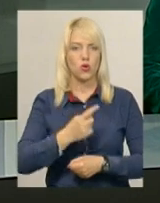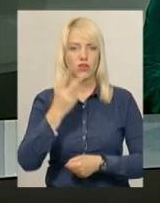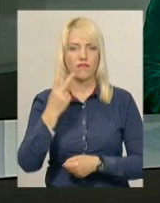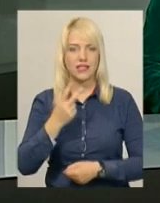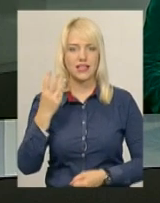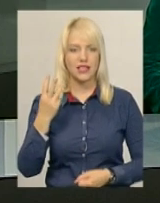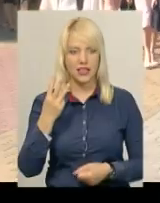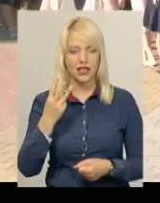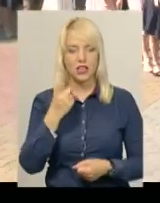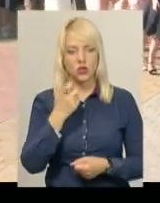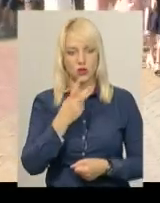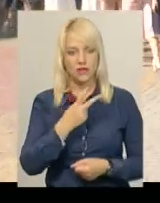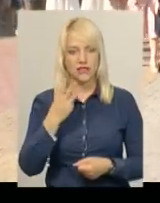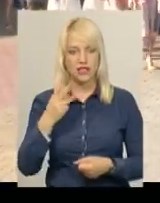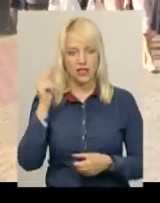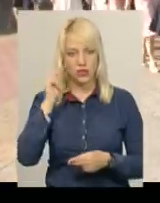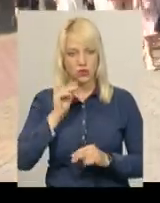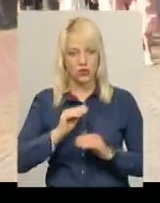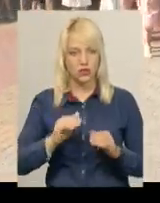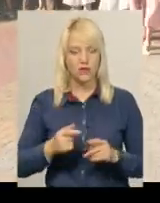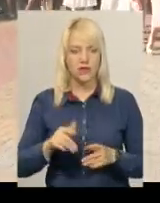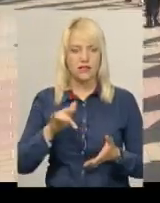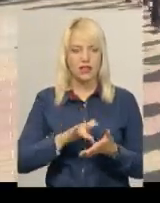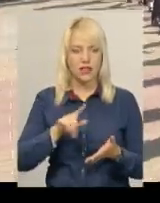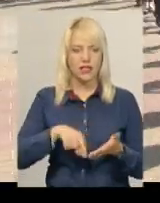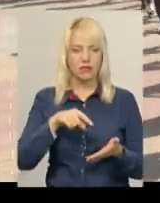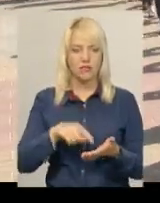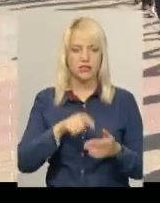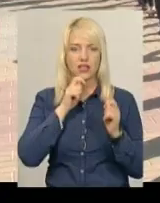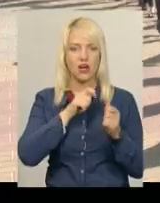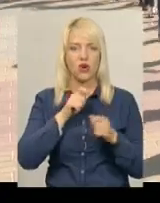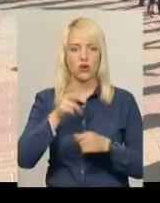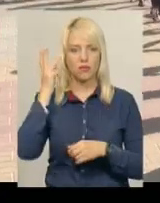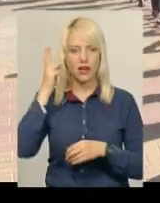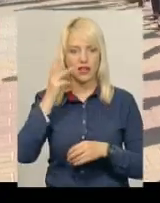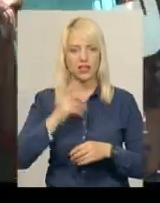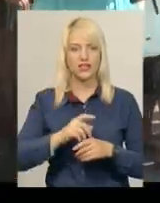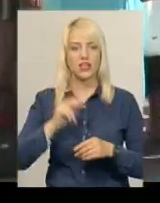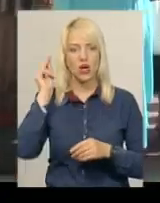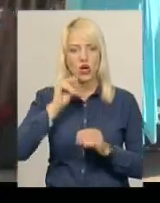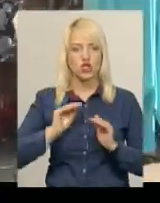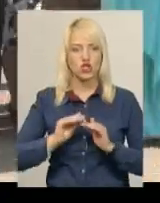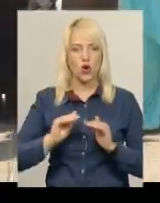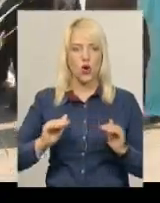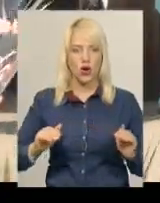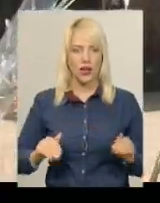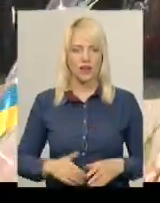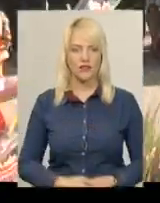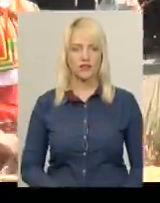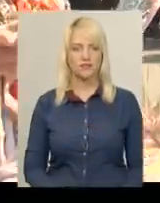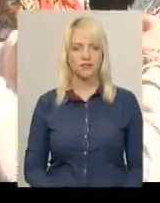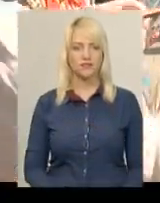Хижа. У центрі міста на вулиці Проскорівській нагороджують хмельницьких школярів-медалістів. Місто Хмельницького.